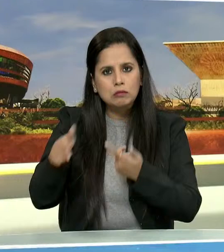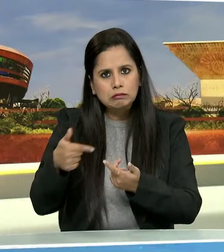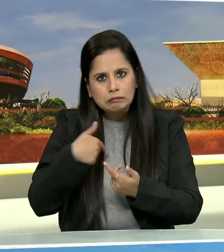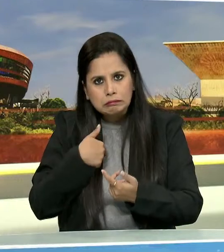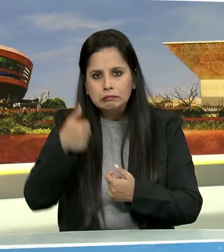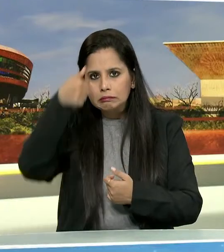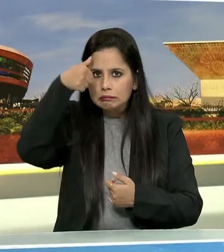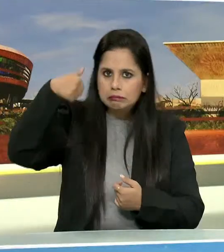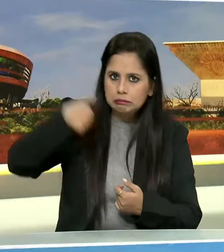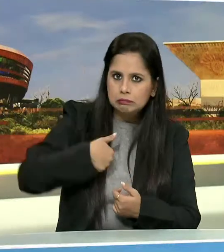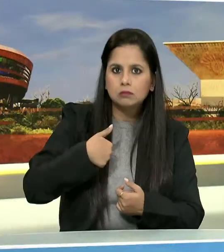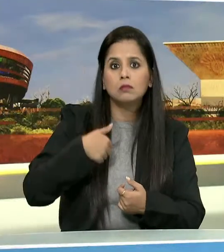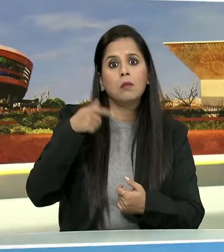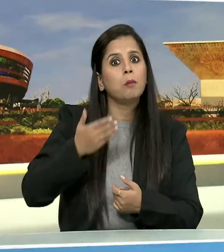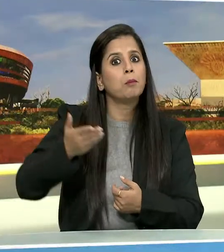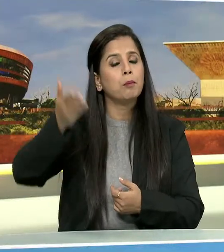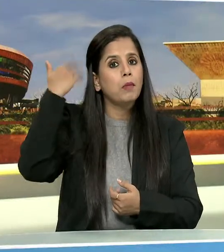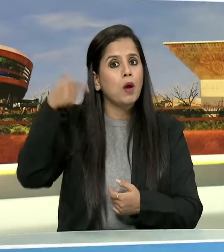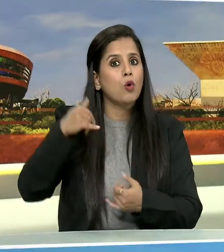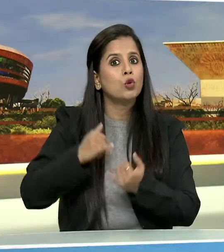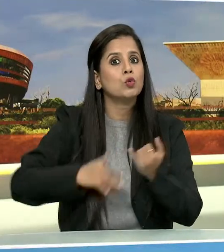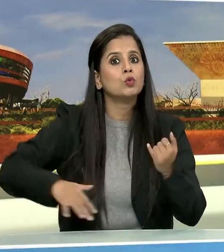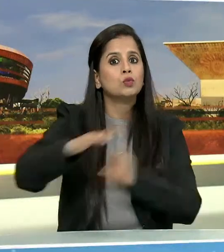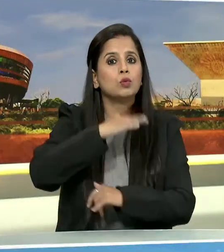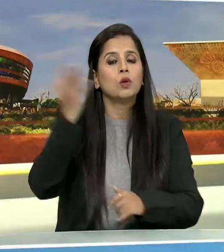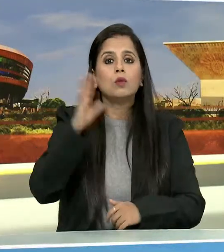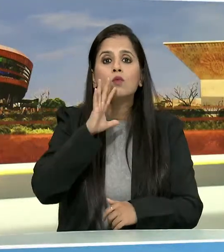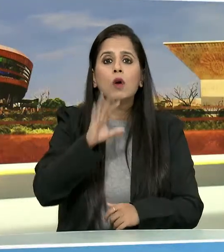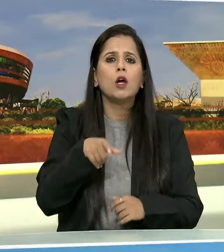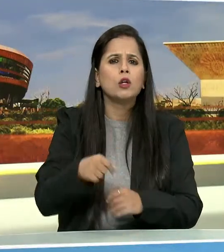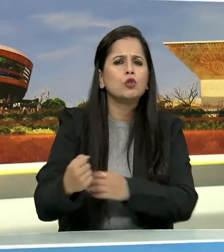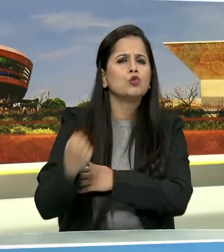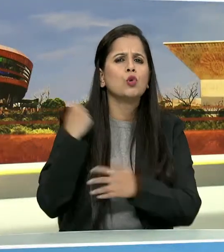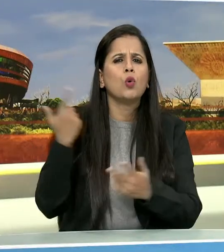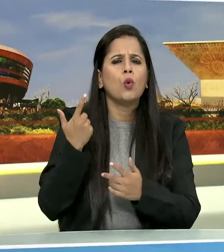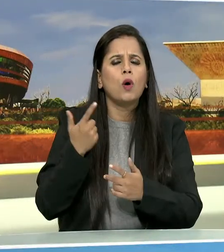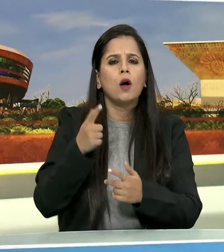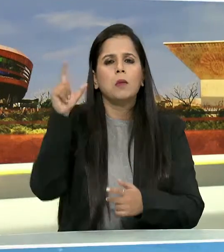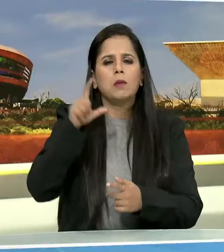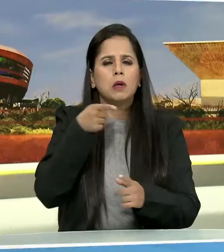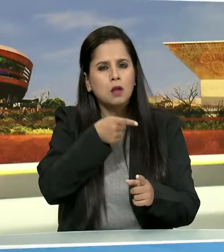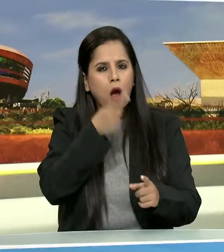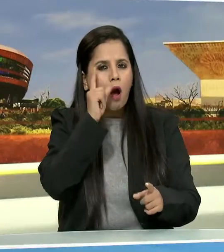उस समाज की असली ताकत पर चोट की गई